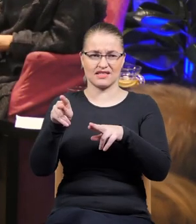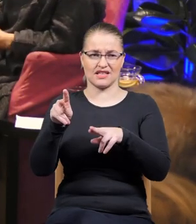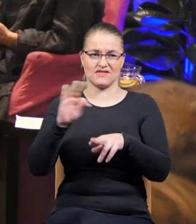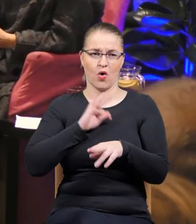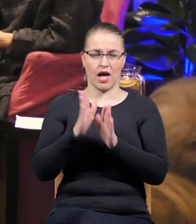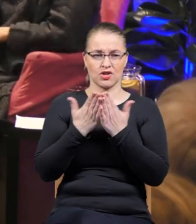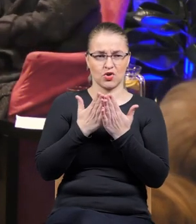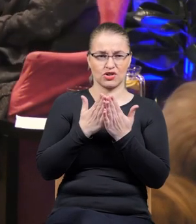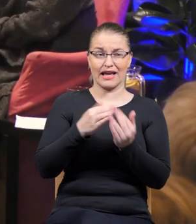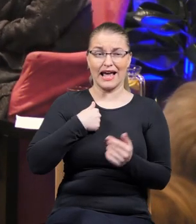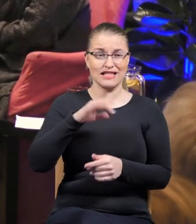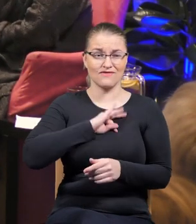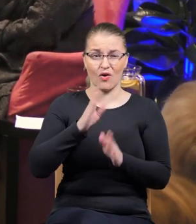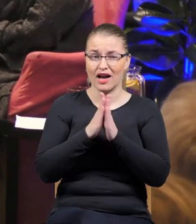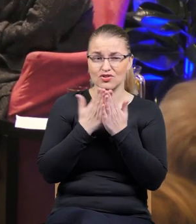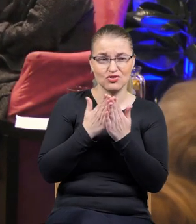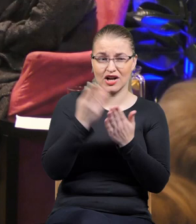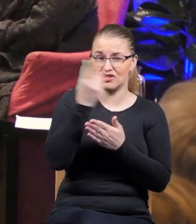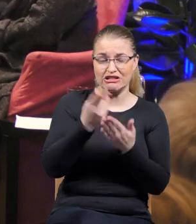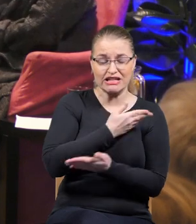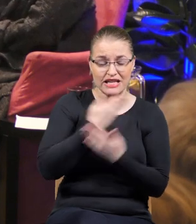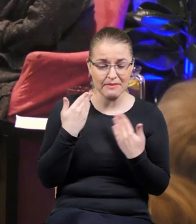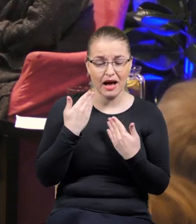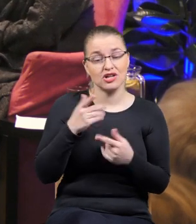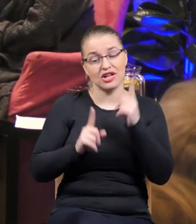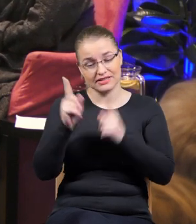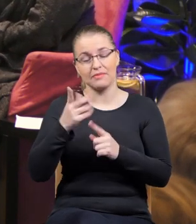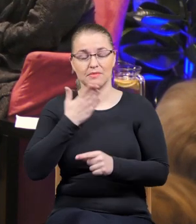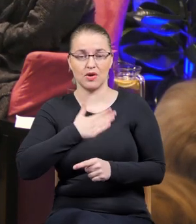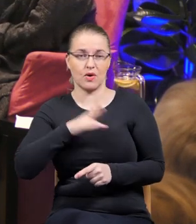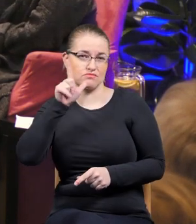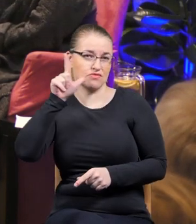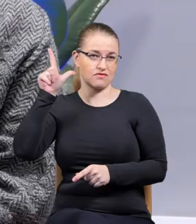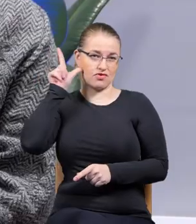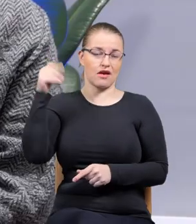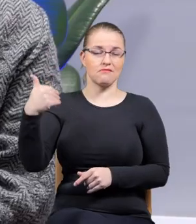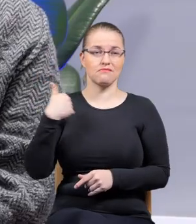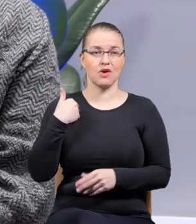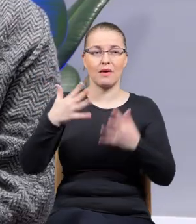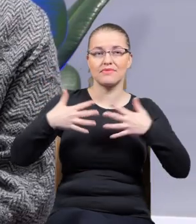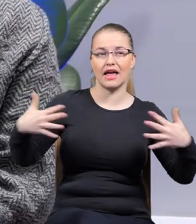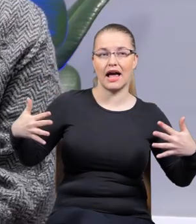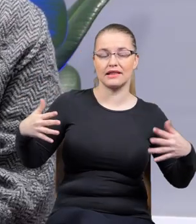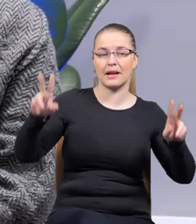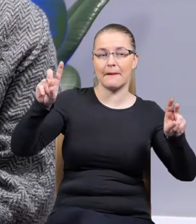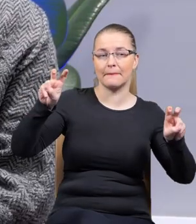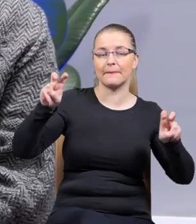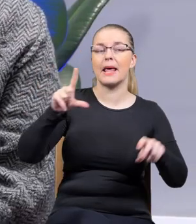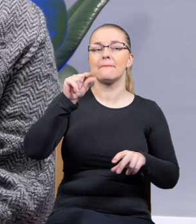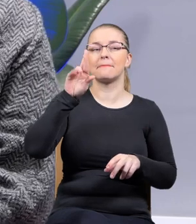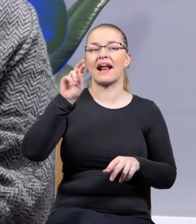tych książek, co czasami jest bardzo miłe, bo przedwczoraj byłam na spektaklu Prawieku, w